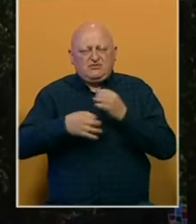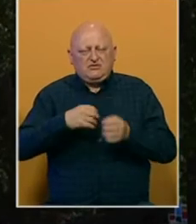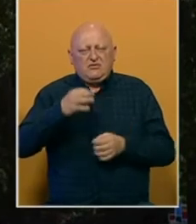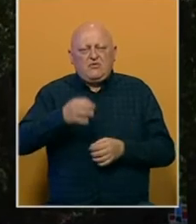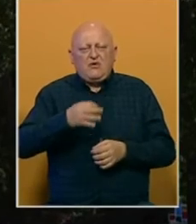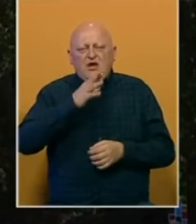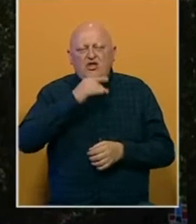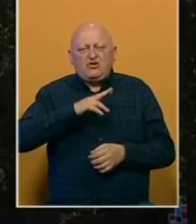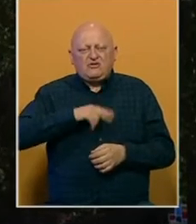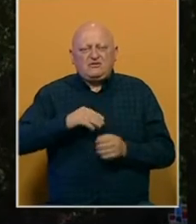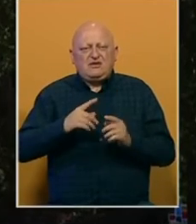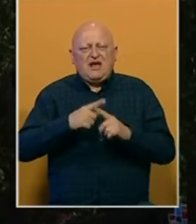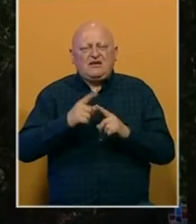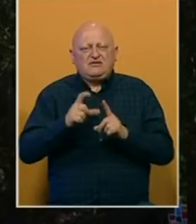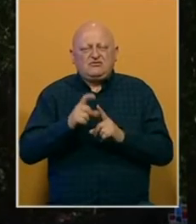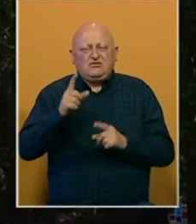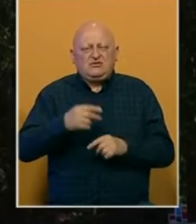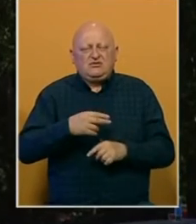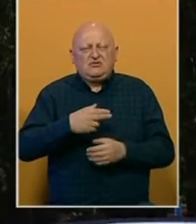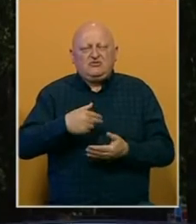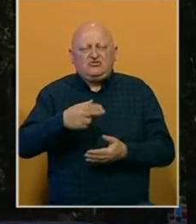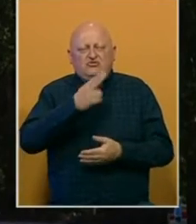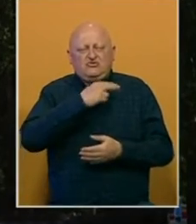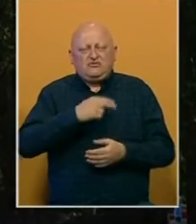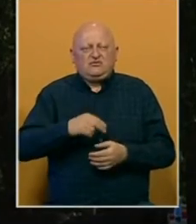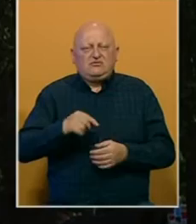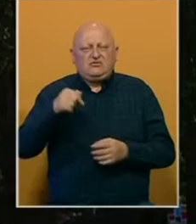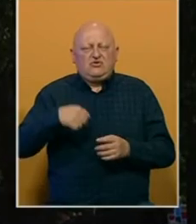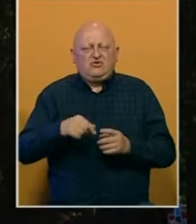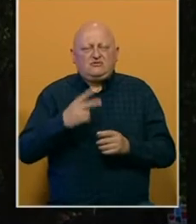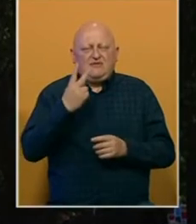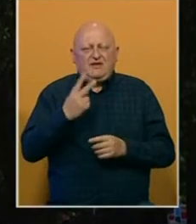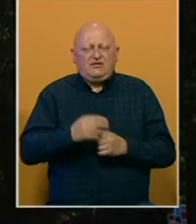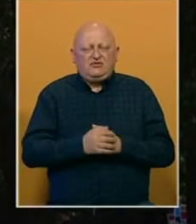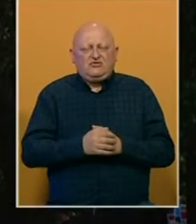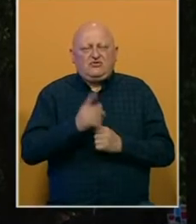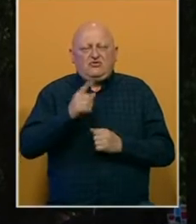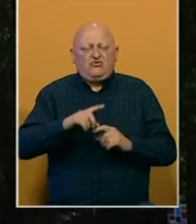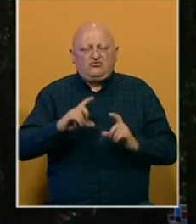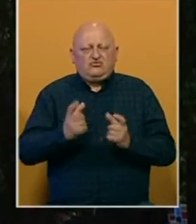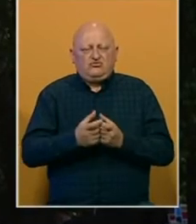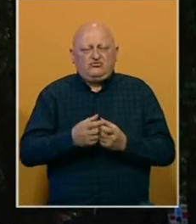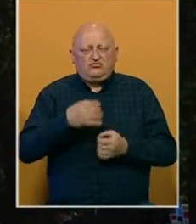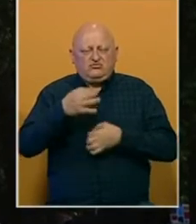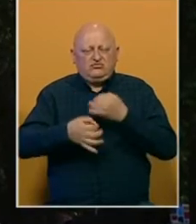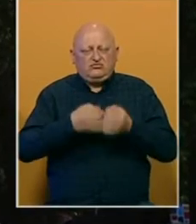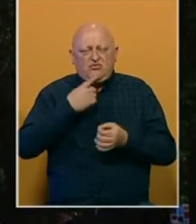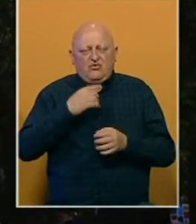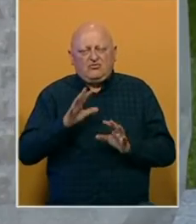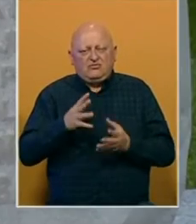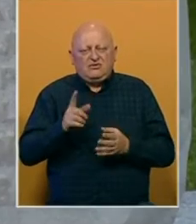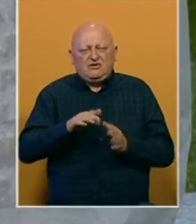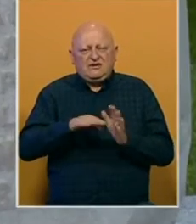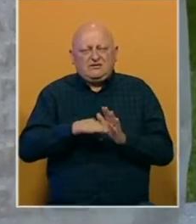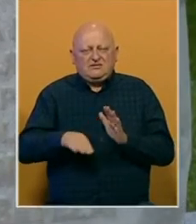kantona Sarajevo Hasan Dupovac i službenik kantonalnog Mupa Josip Barić. Oni su uhapšeni u okviru istrage o eventualnim